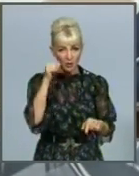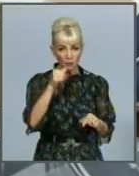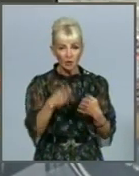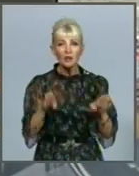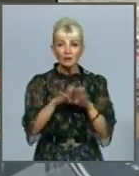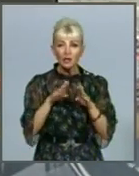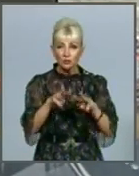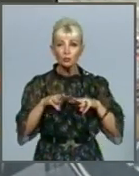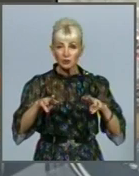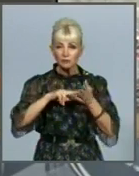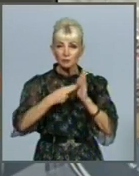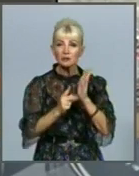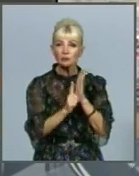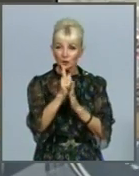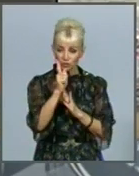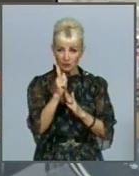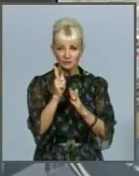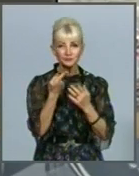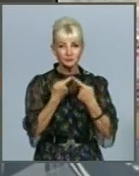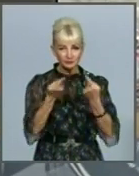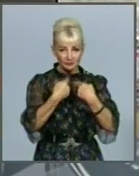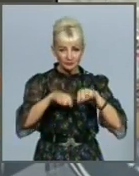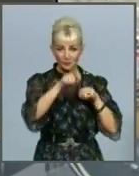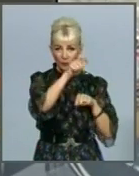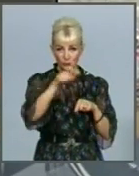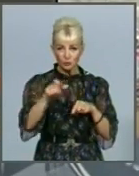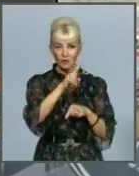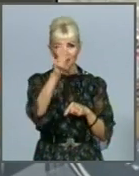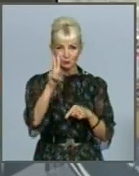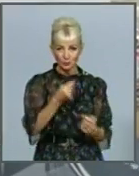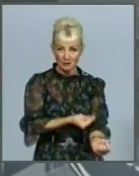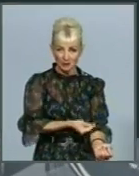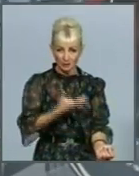Також урядовці планують запровадити категоризацію осіб, які тестуються.